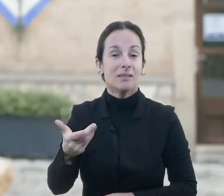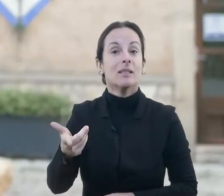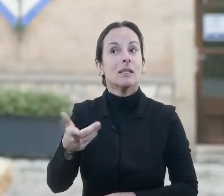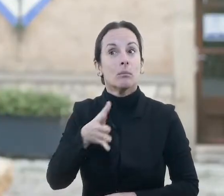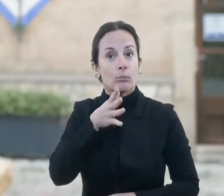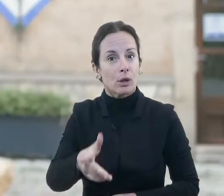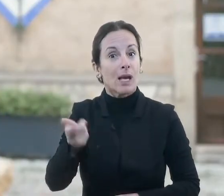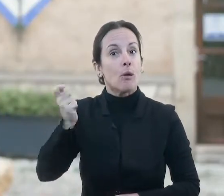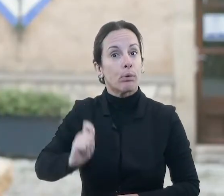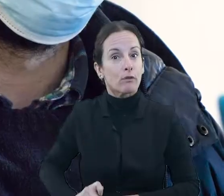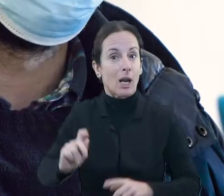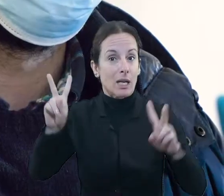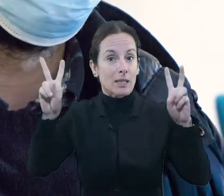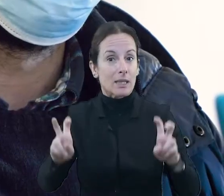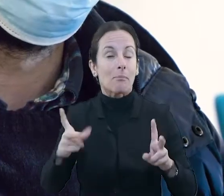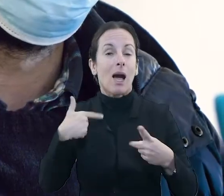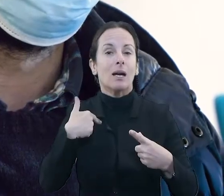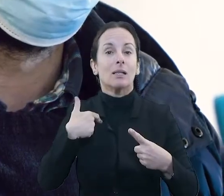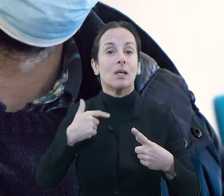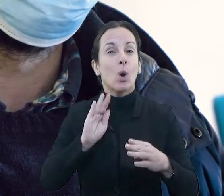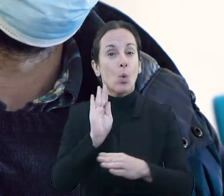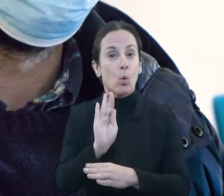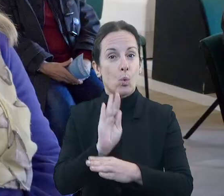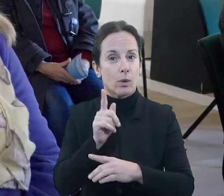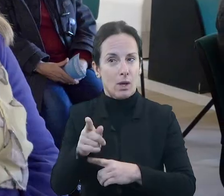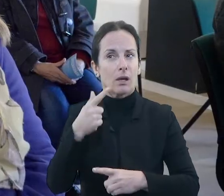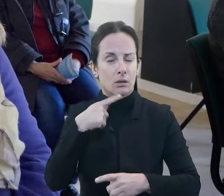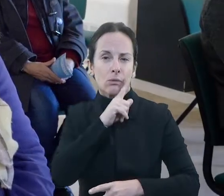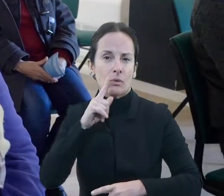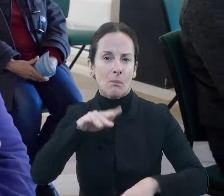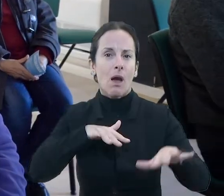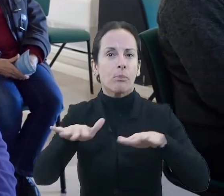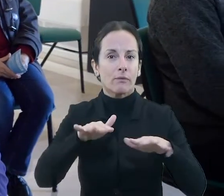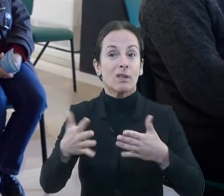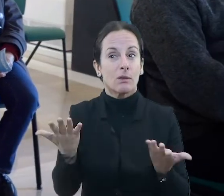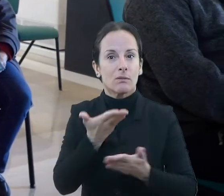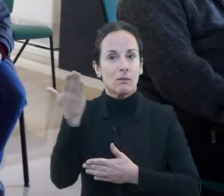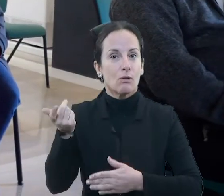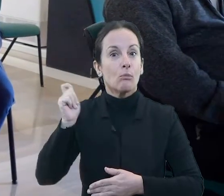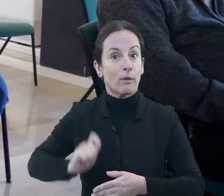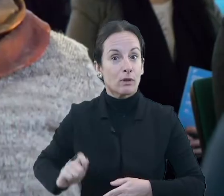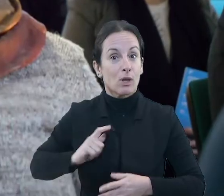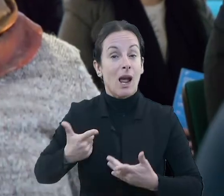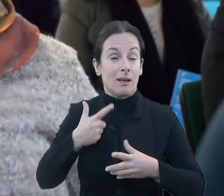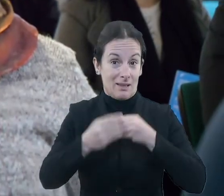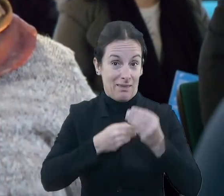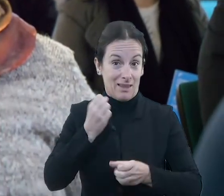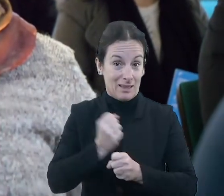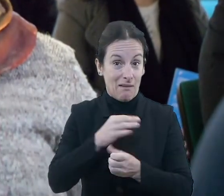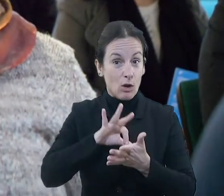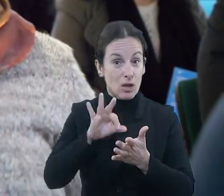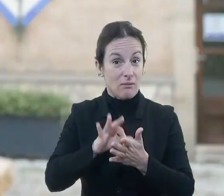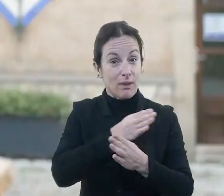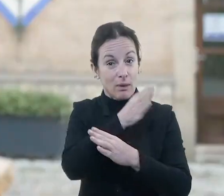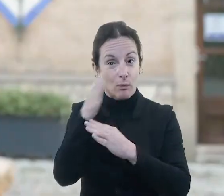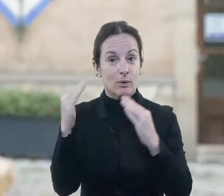una economia de cures i donar feina també a molts professionals que també poden fer aquesta feina,